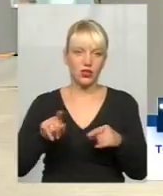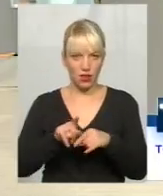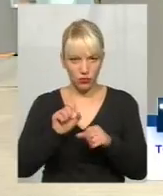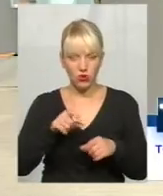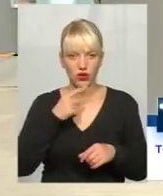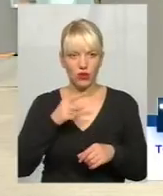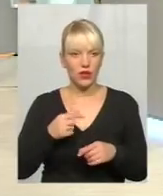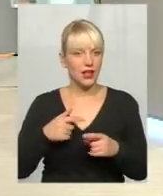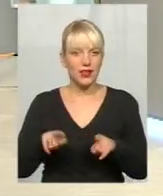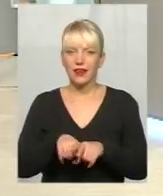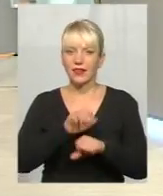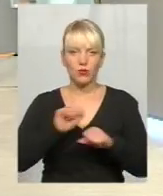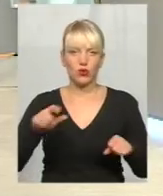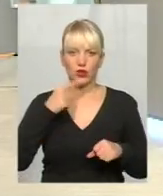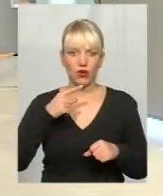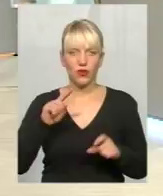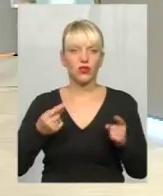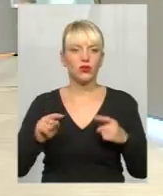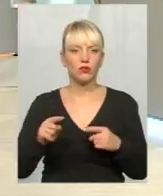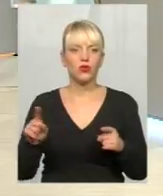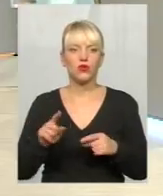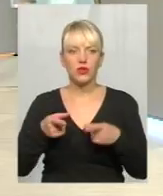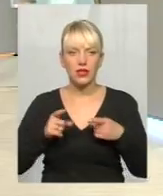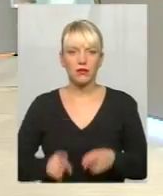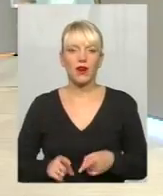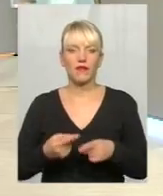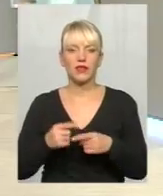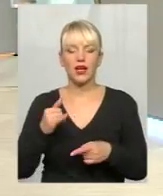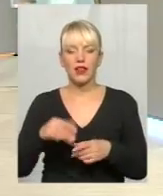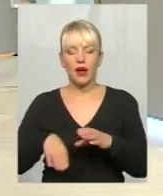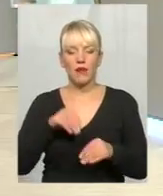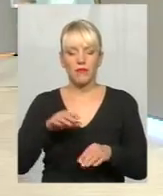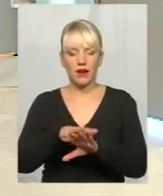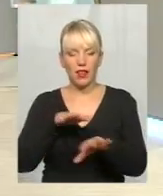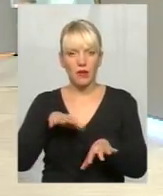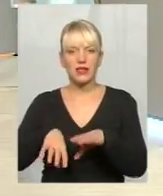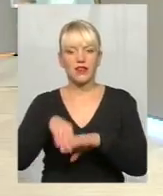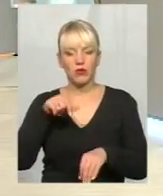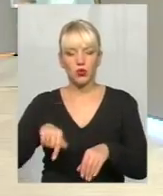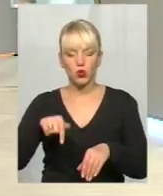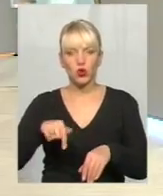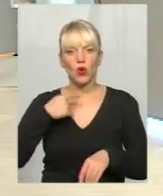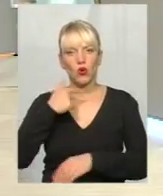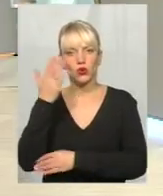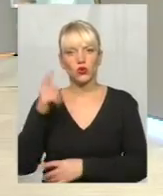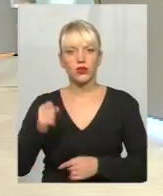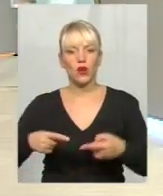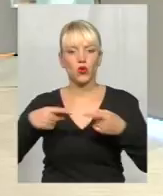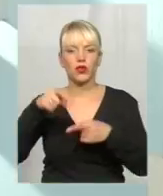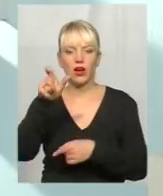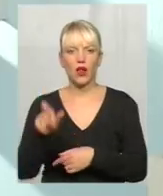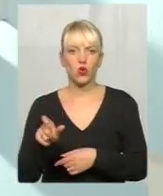знаю, не можна говорити, тому що, насправді, на парламентських виборах тут голосують за конкретну людину, скажімо, за якогось